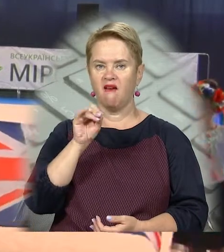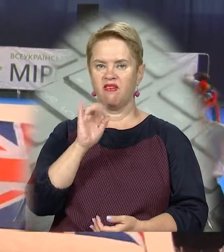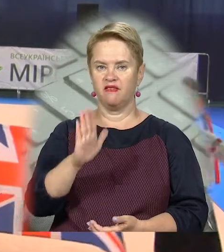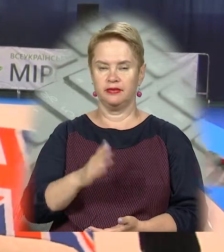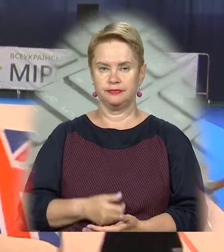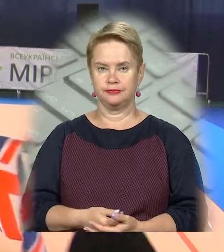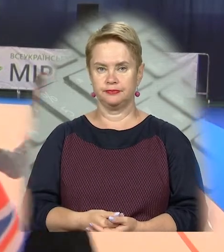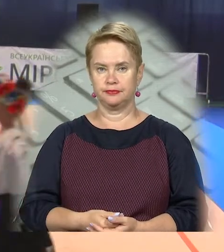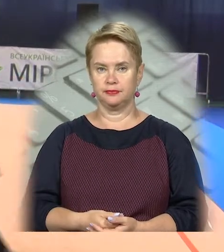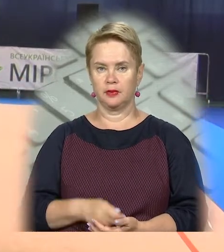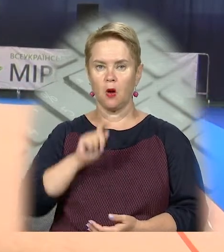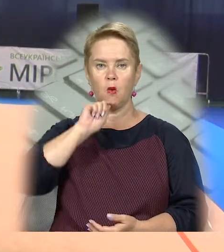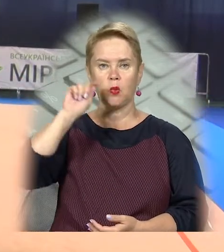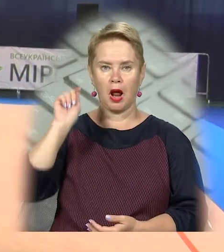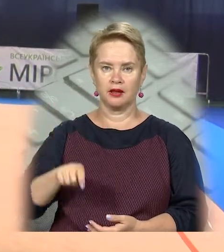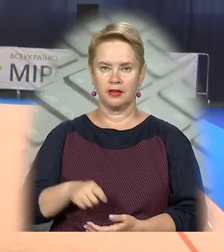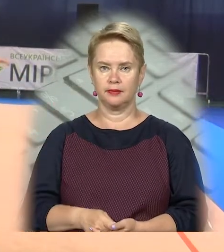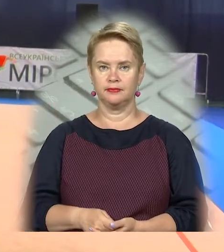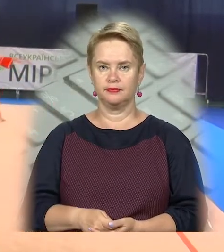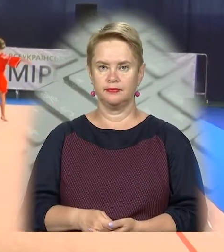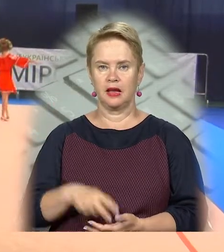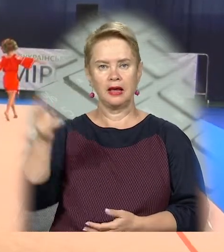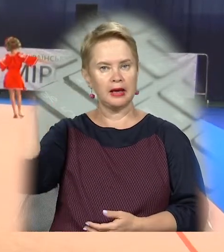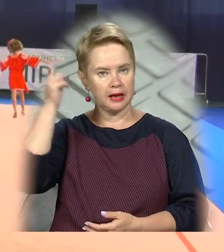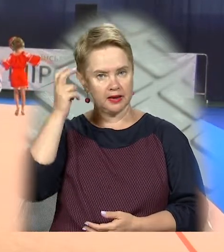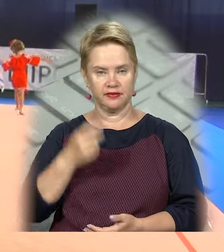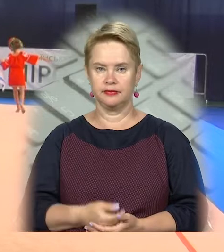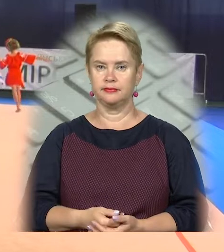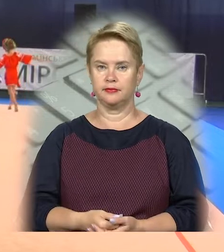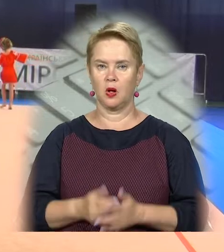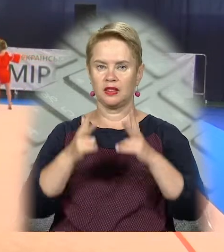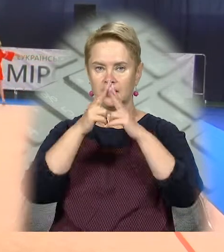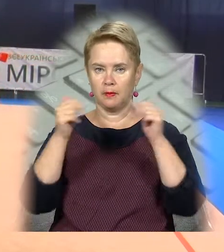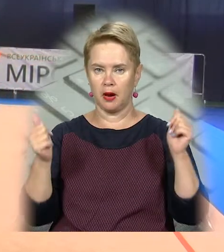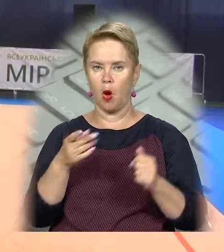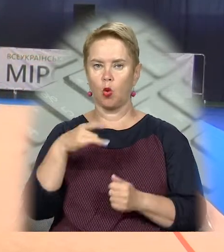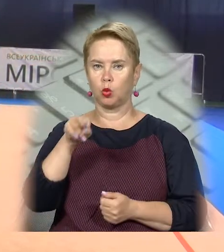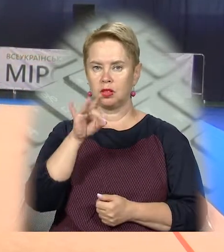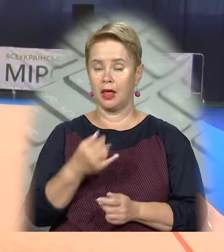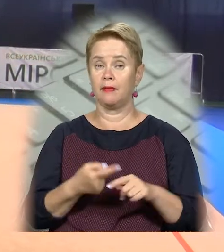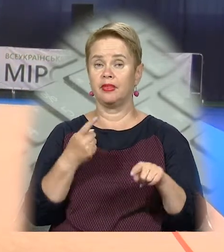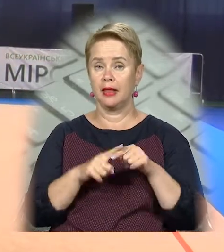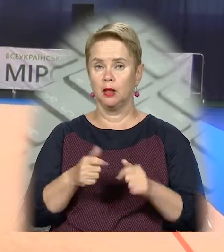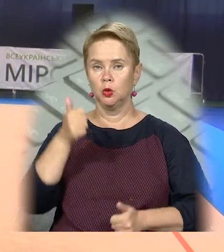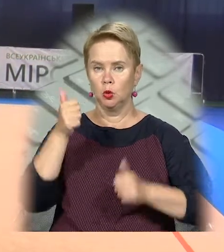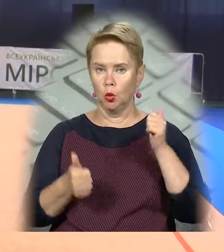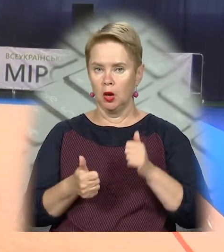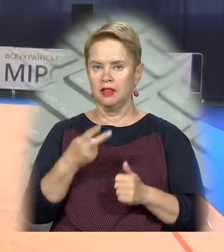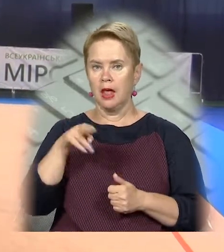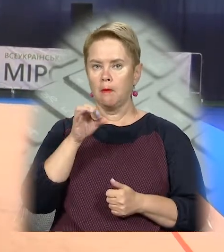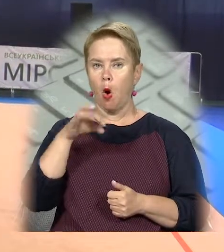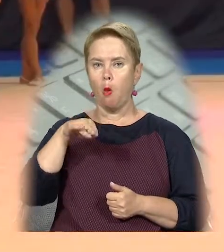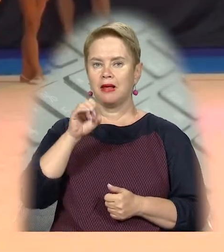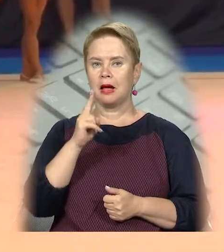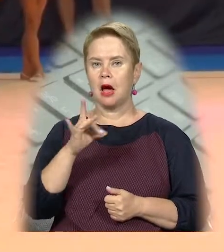Ізраїль, Великобританія, Україна, міста, Київ, Дніпрорудне. Міжнародний турнір Дніпро Diamond